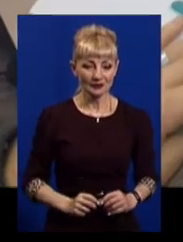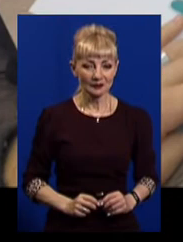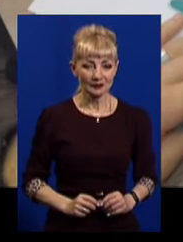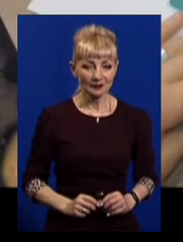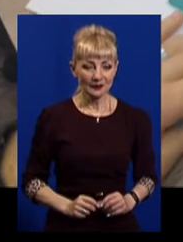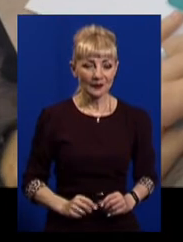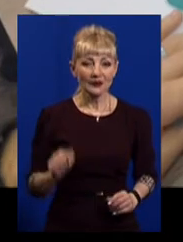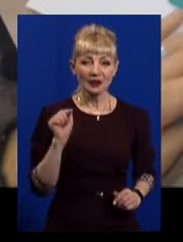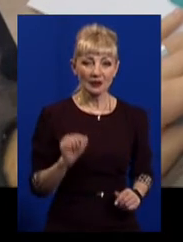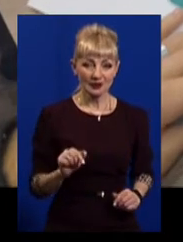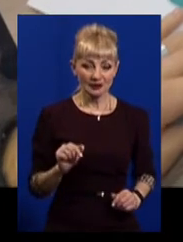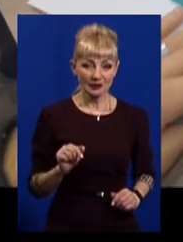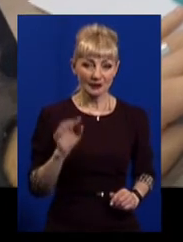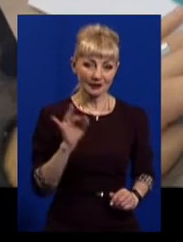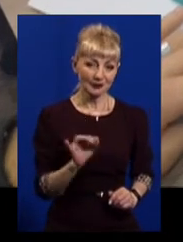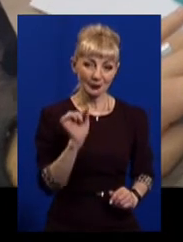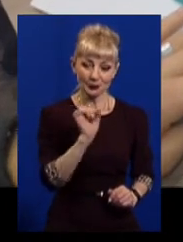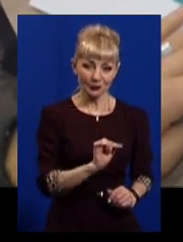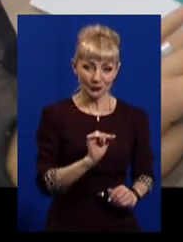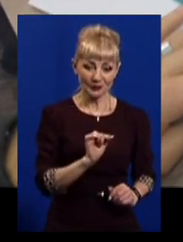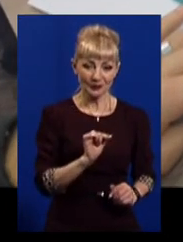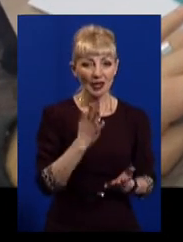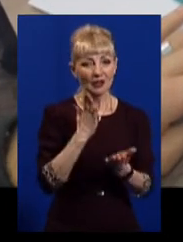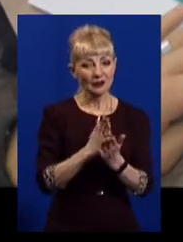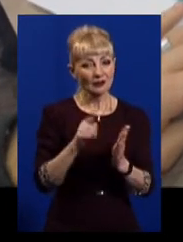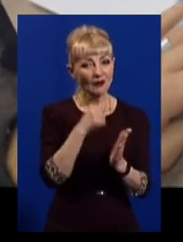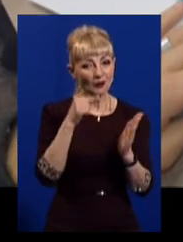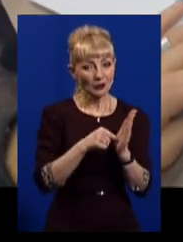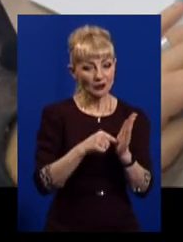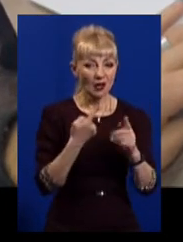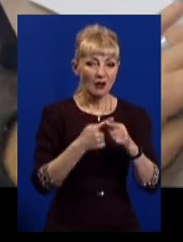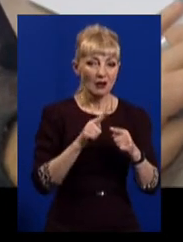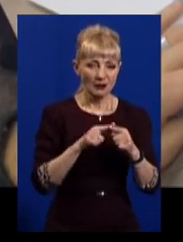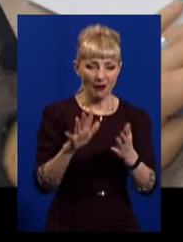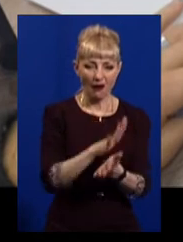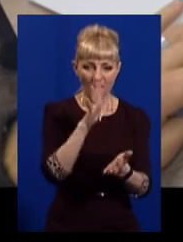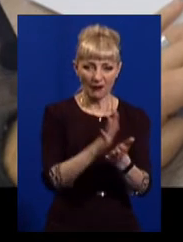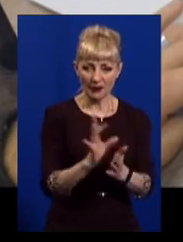От тут і от тут є питання. Ось це брудна пляма.